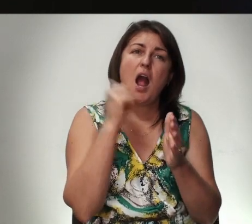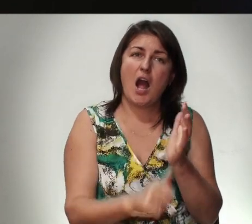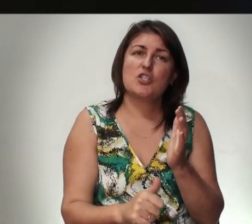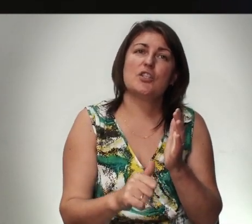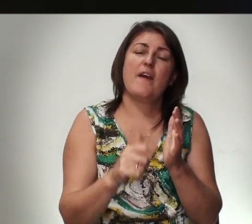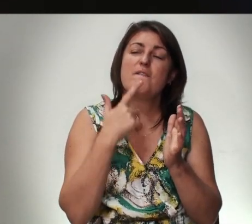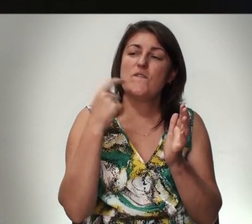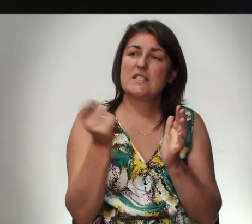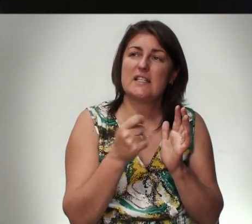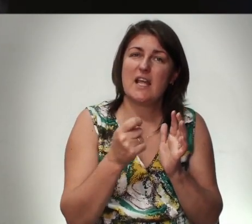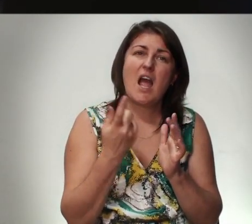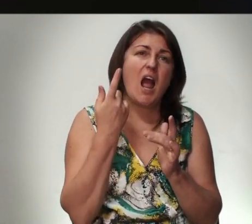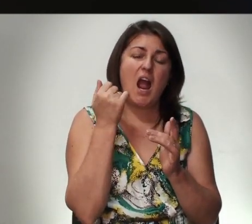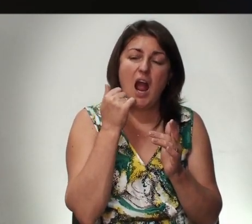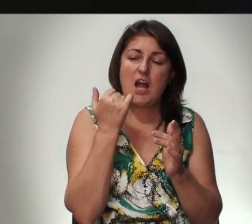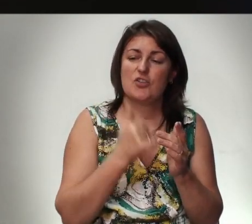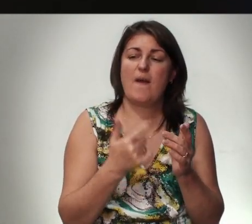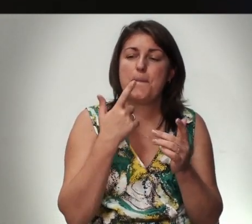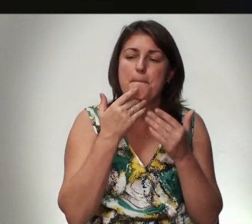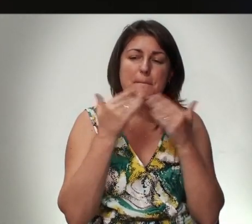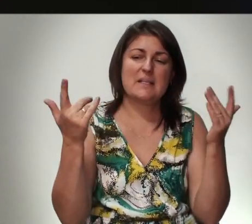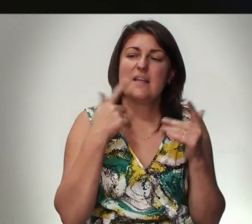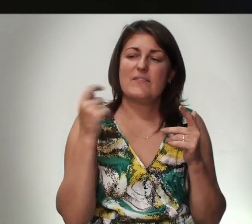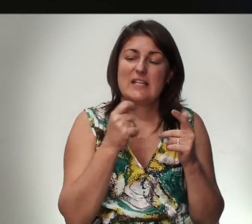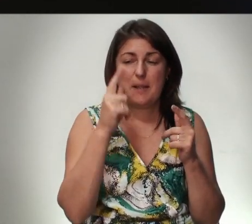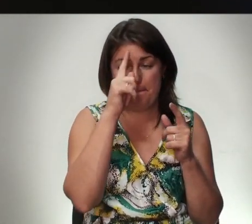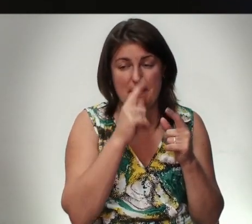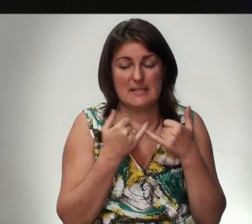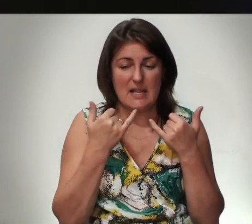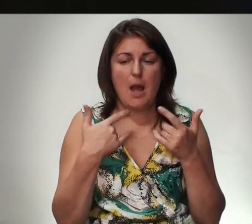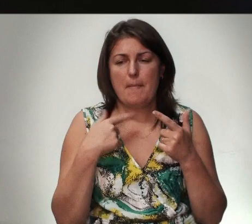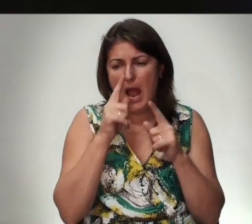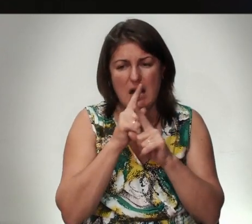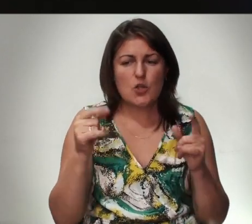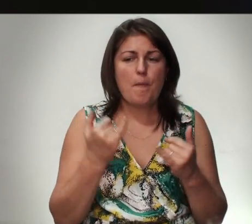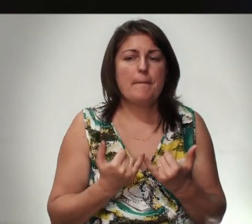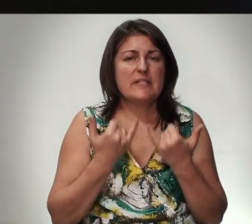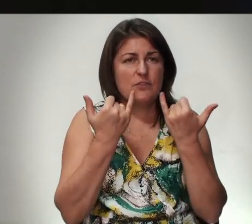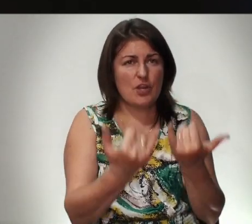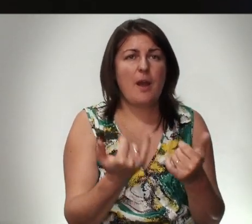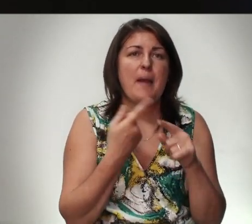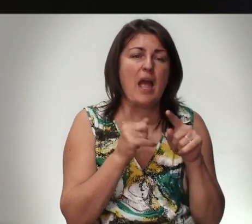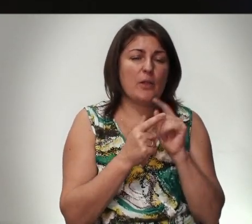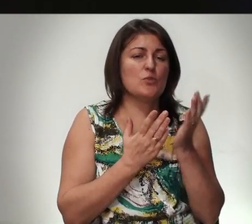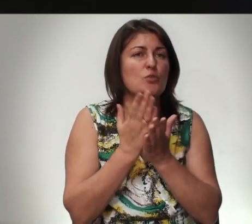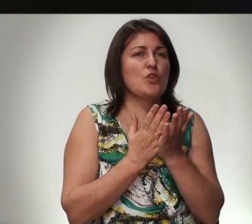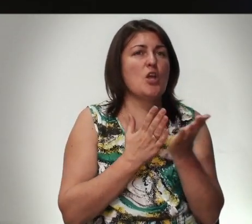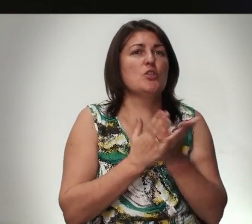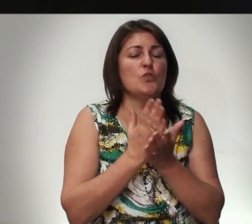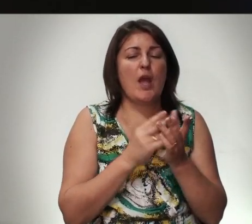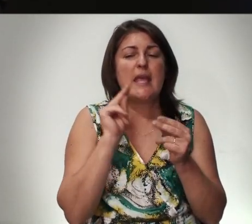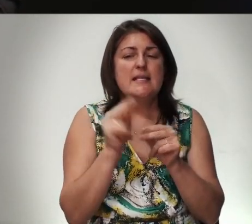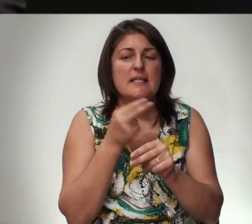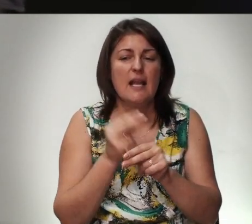Каждое последнее воскресенье месяца Мы особо посвящаем этому служению Служению,